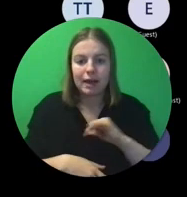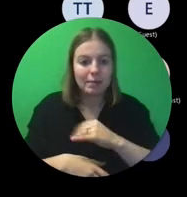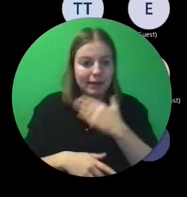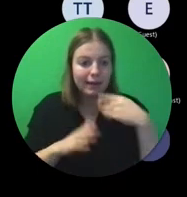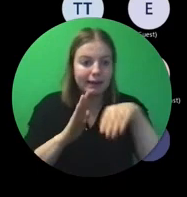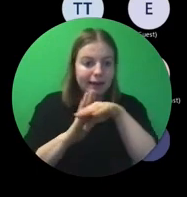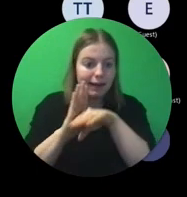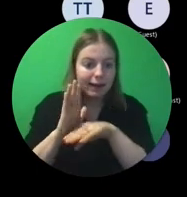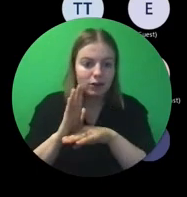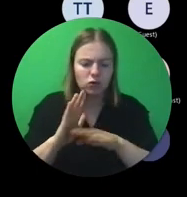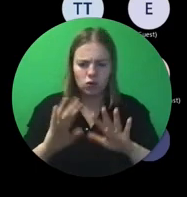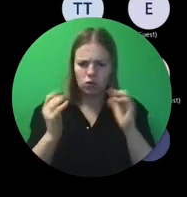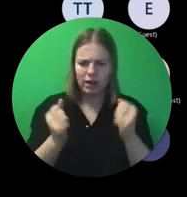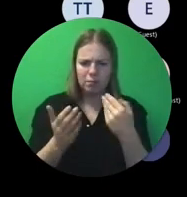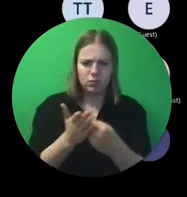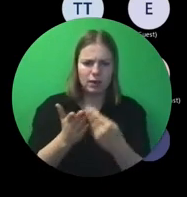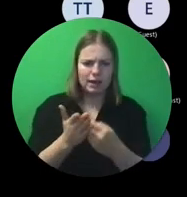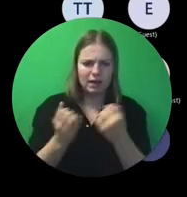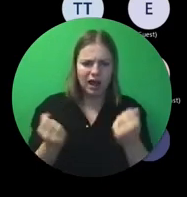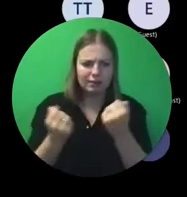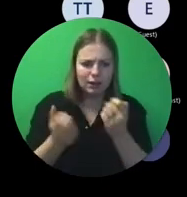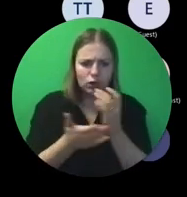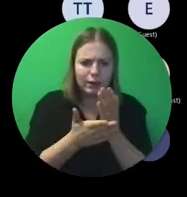over hoe bewijs je nu een activiteit.